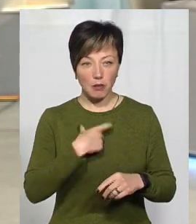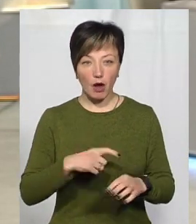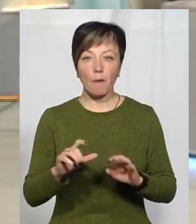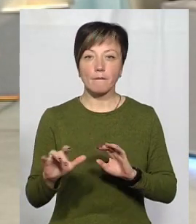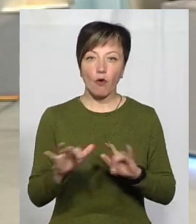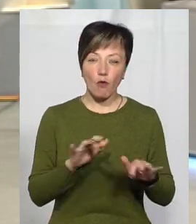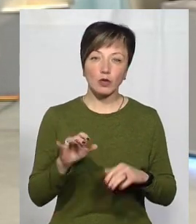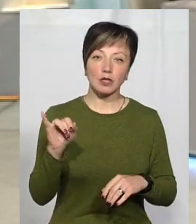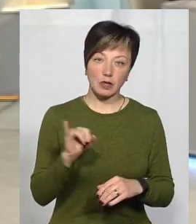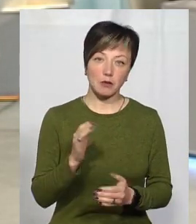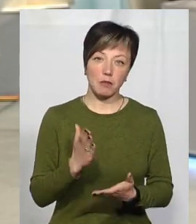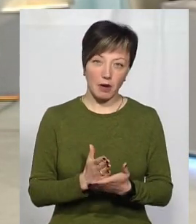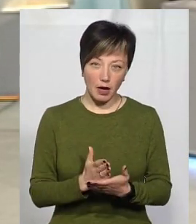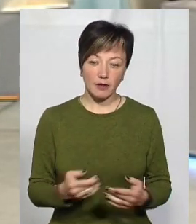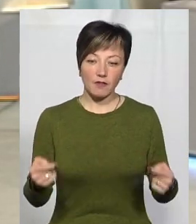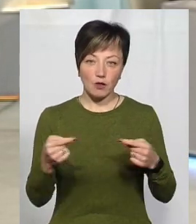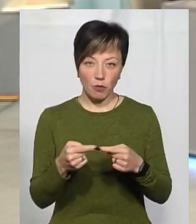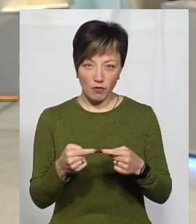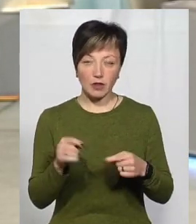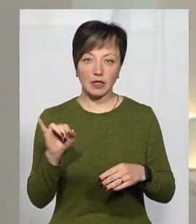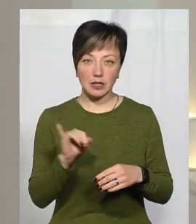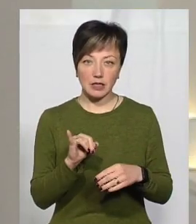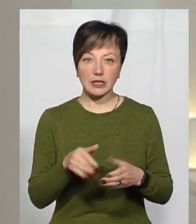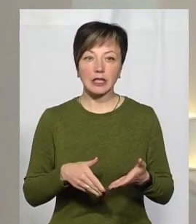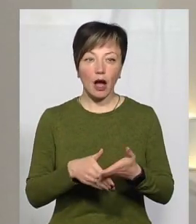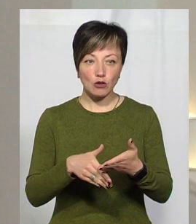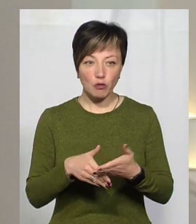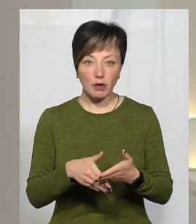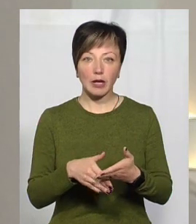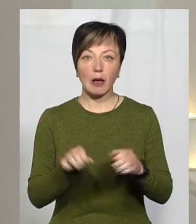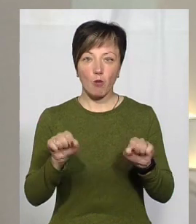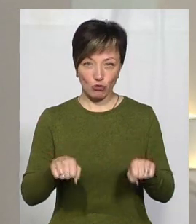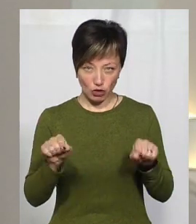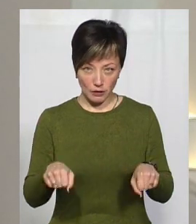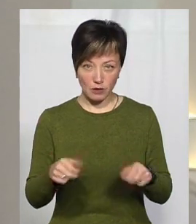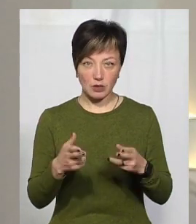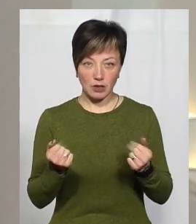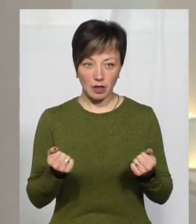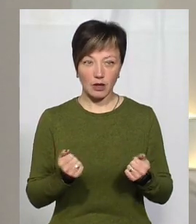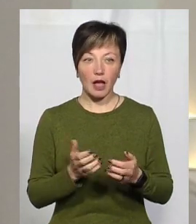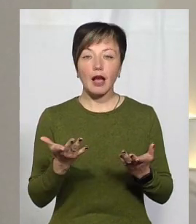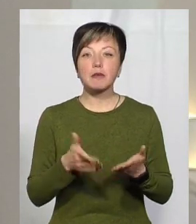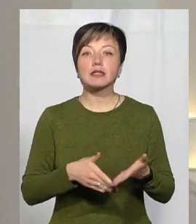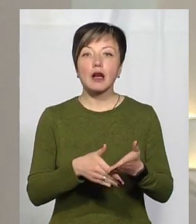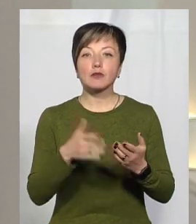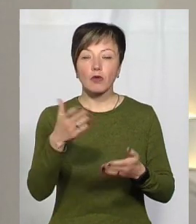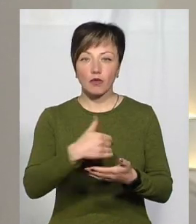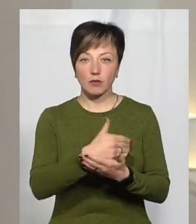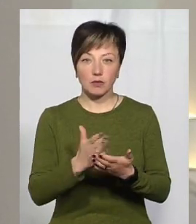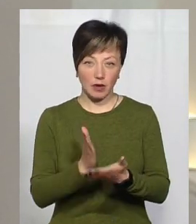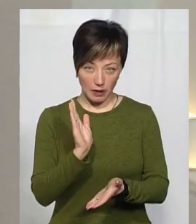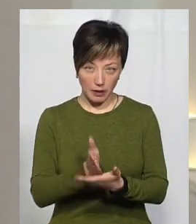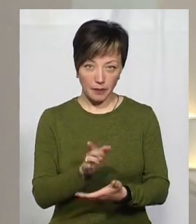поводити, і маєте, відповідно, і засоби, і можливості. Якими засобами ви